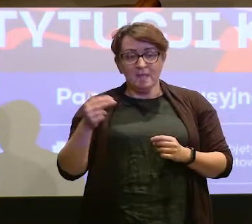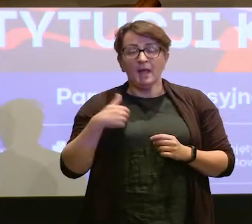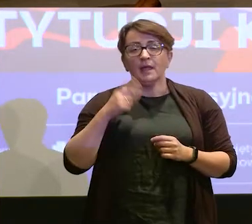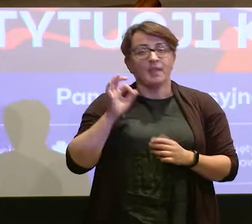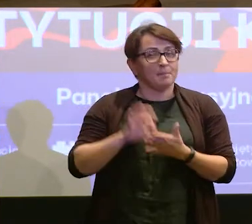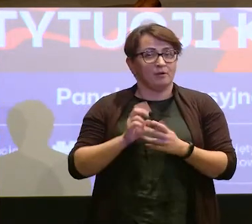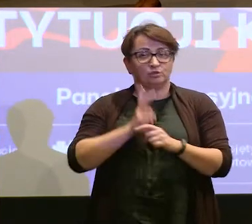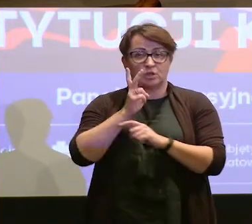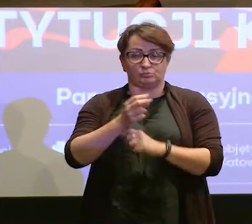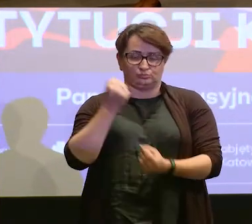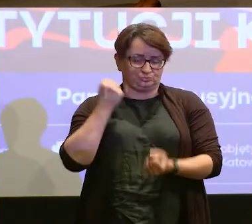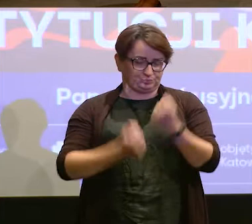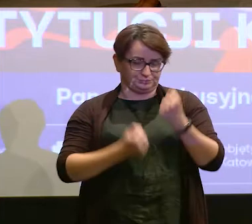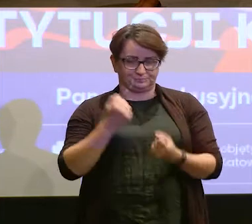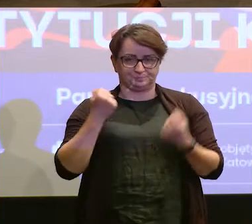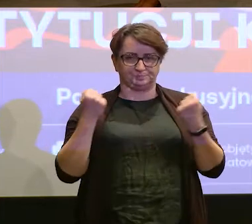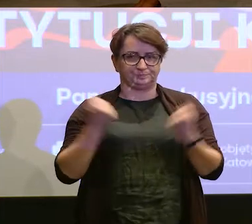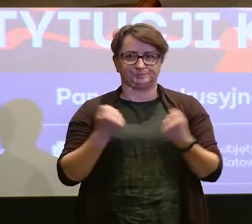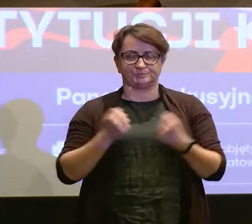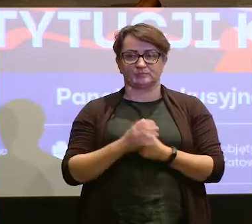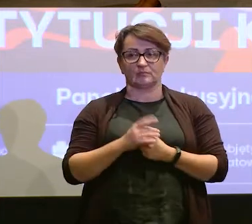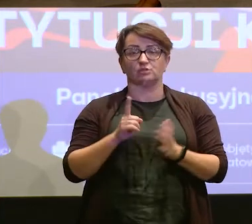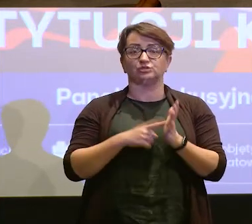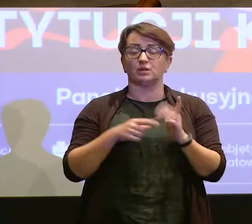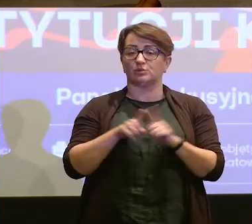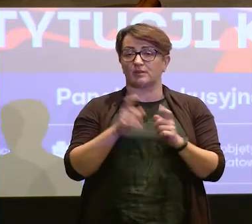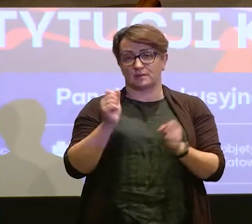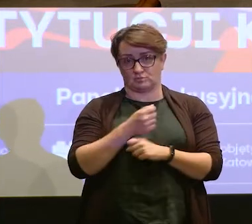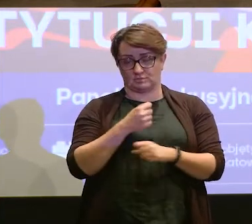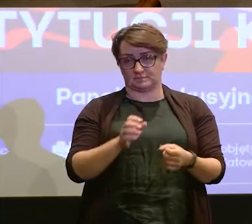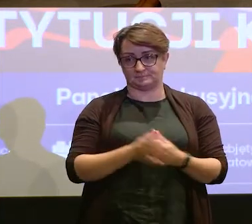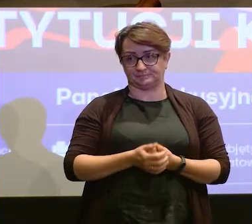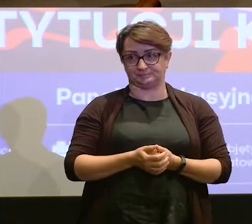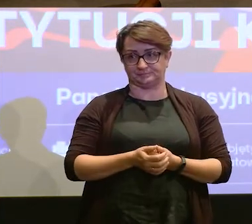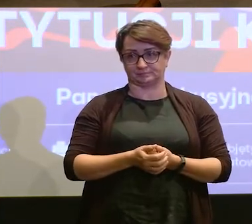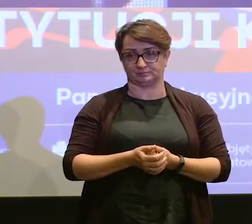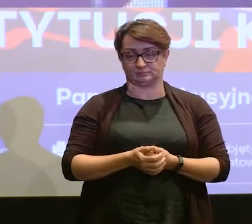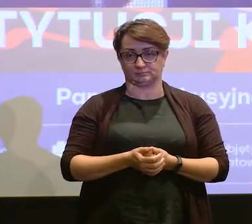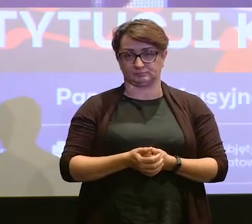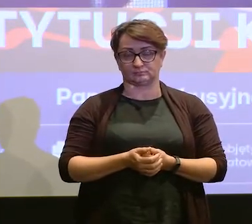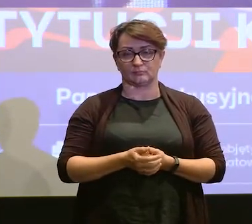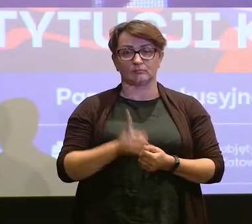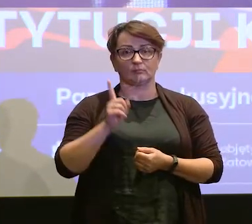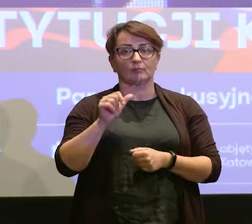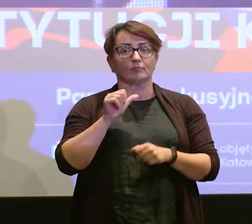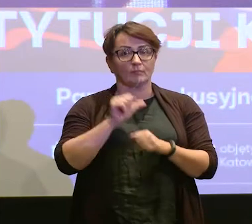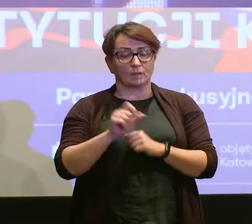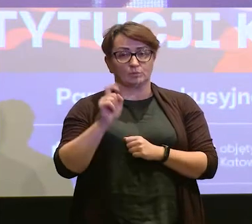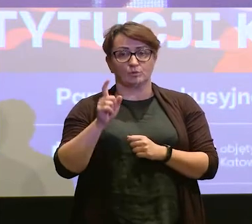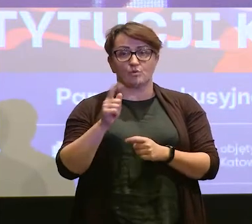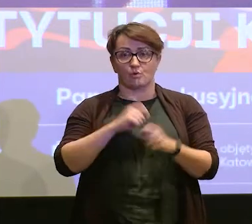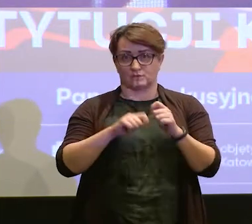bardzo utrudniony, a często niemożliwy. Ale są rozwiązania,